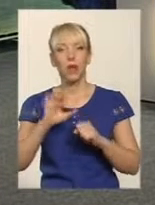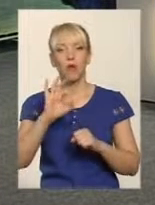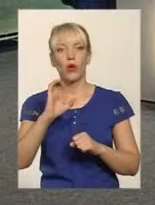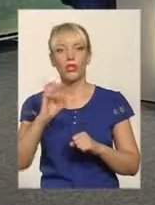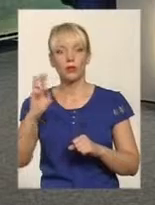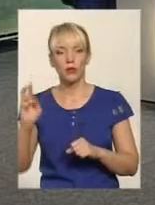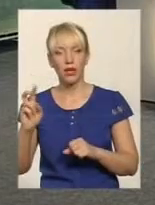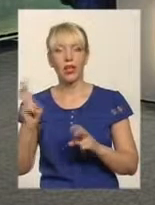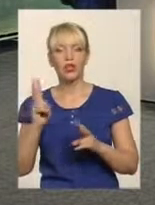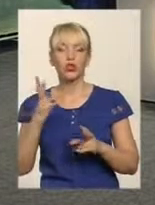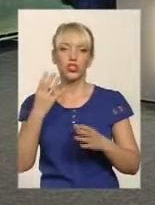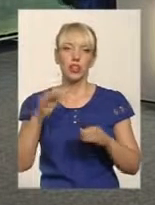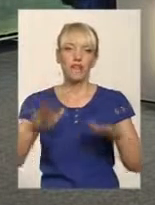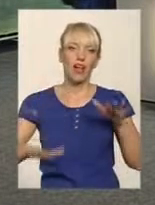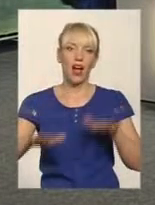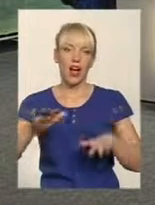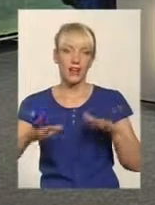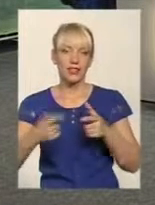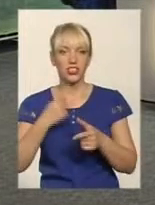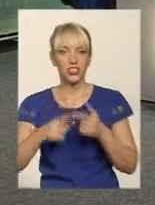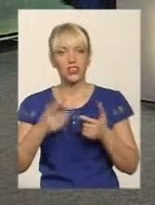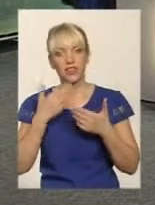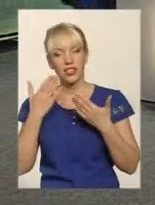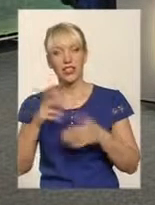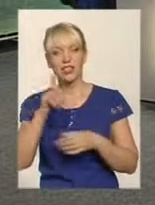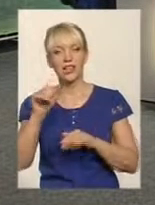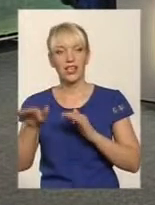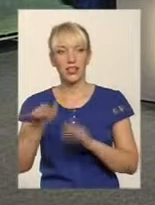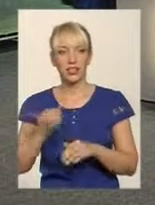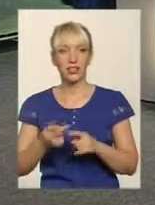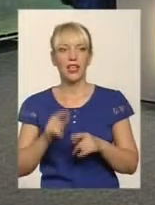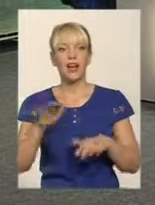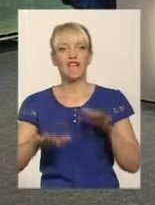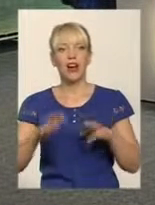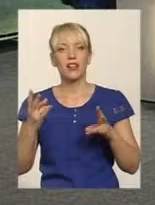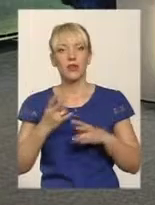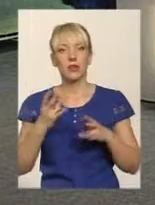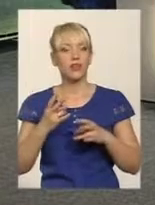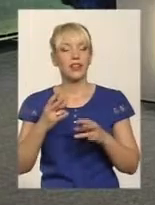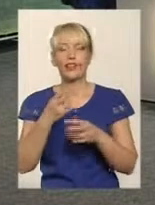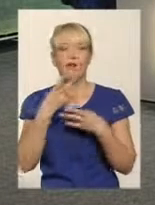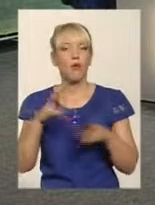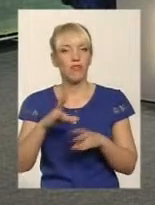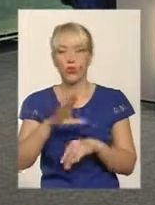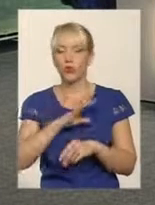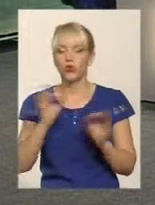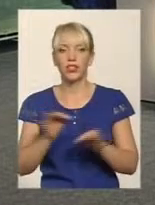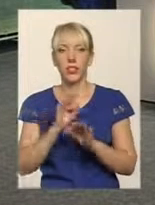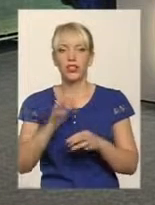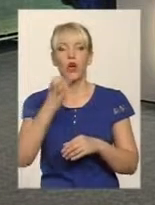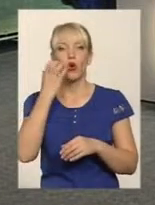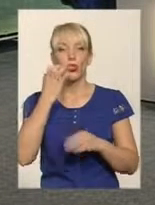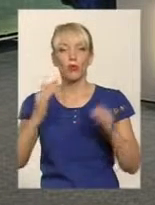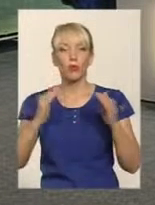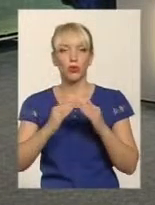які ще вагаються, звертатися чи ні, за подібними кредитами? Вагань не повинно бути ніяких, тому що теплій чи будинок значно можна